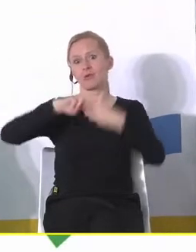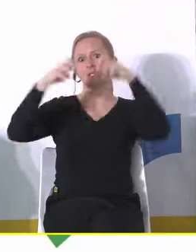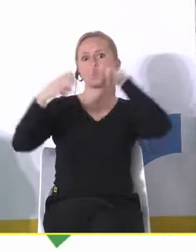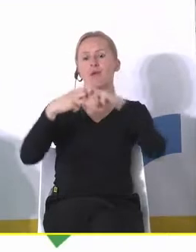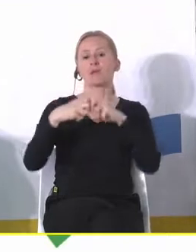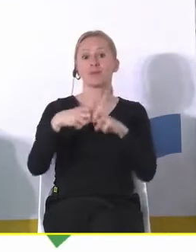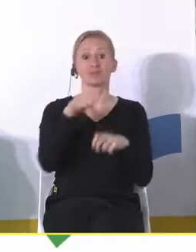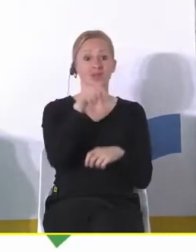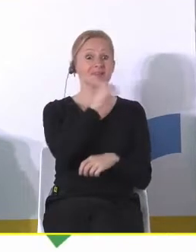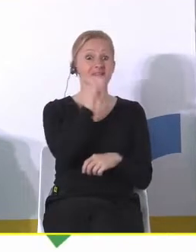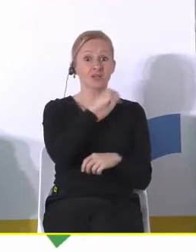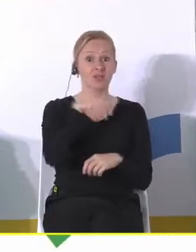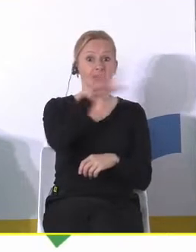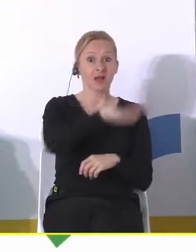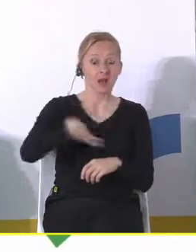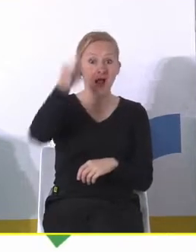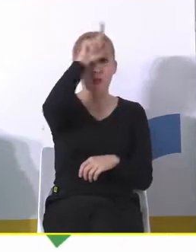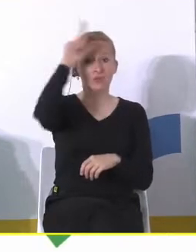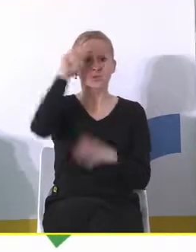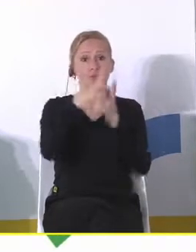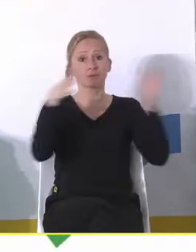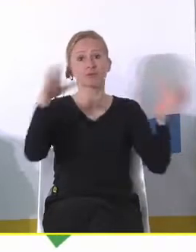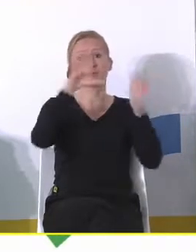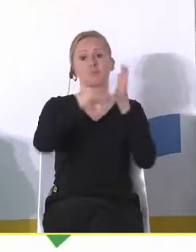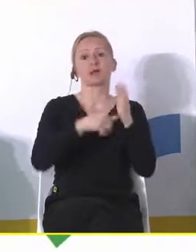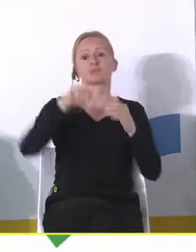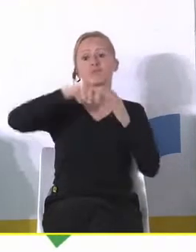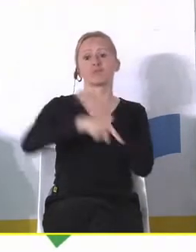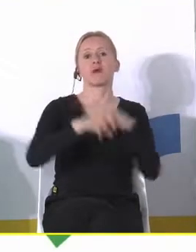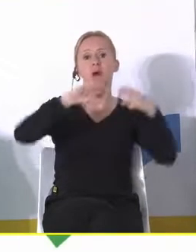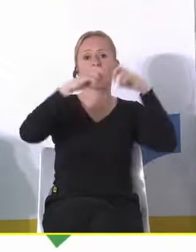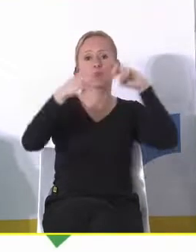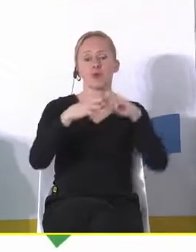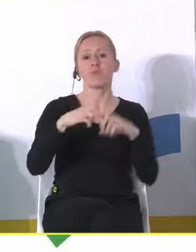starzenie się społeczeństwa w dużych miastach pogłębia się.